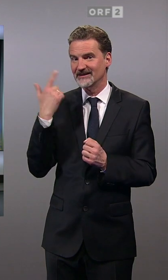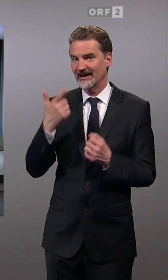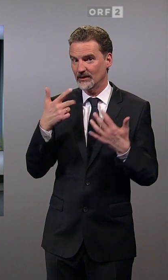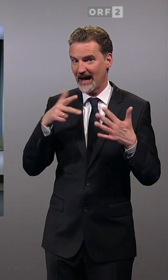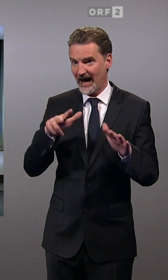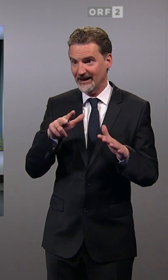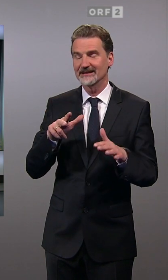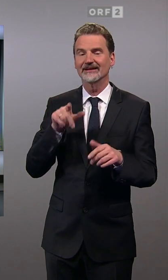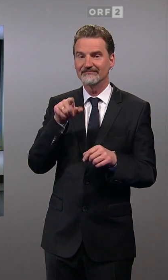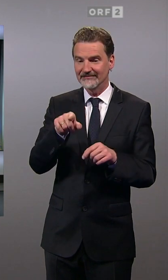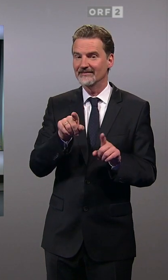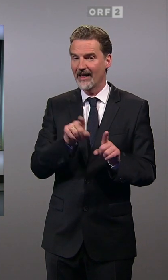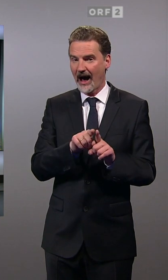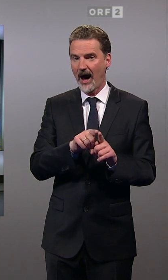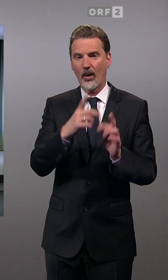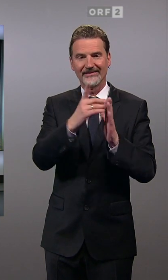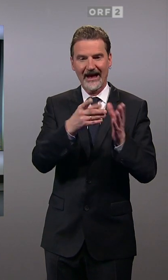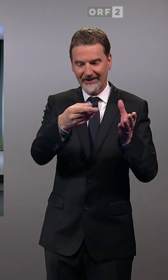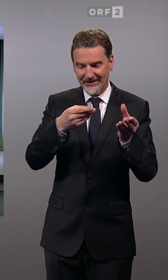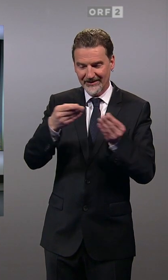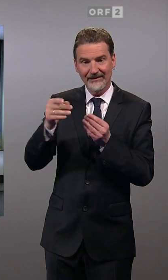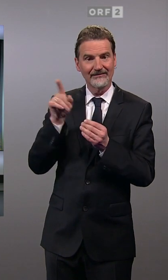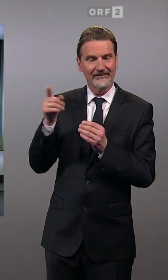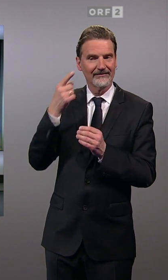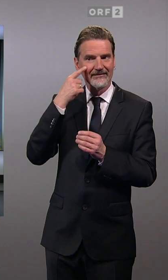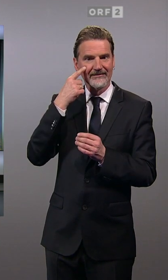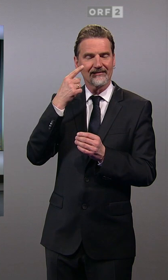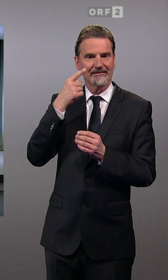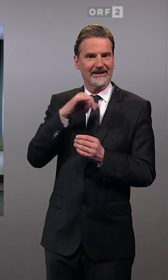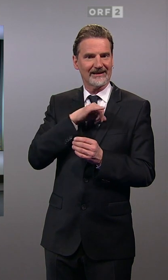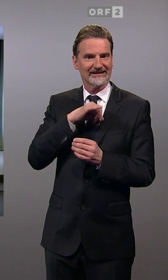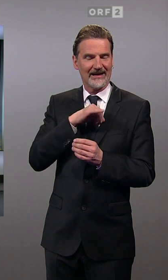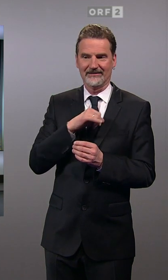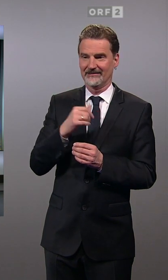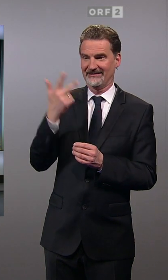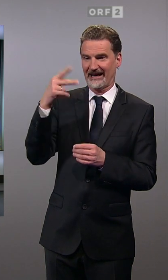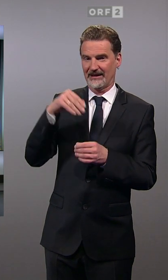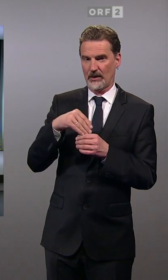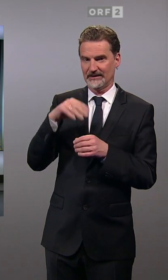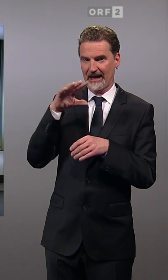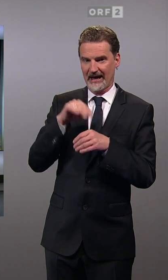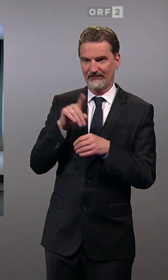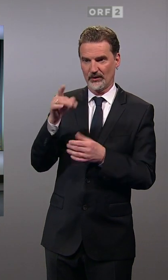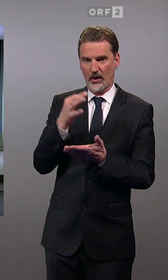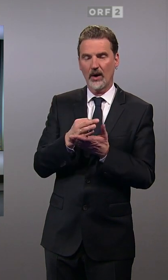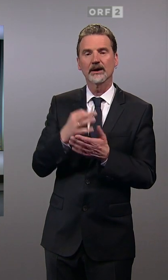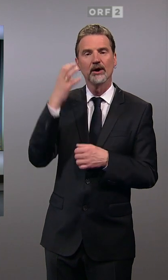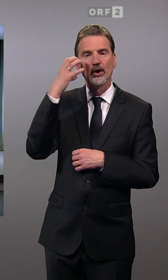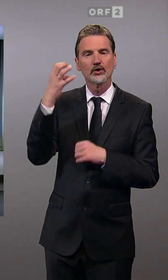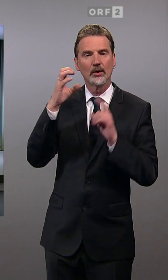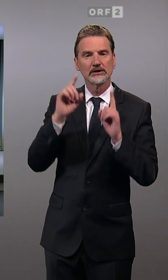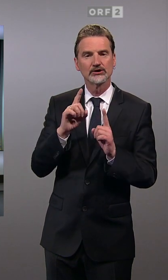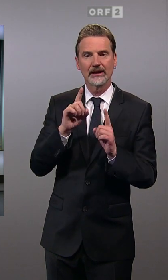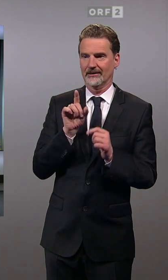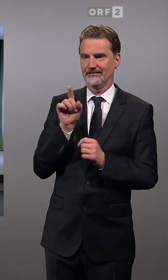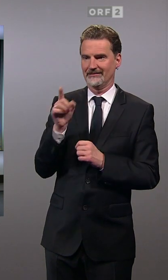Das kann uns auch später noch sehr interessieren. Jenes aus dem nur 3.000 Einwohner großen Ort Königstetten, und